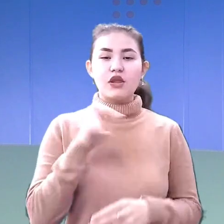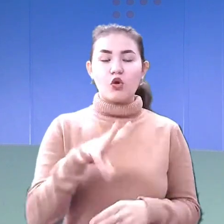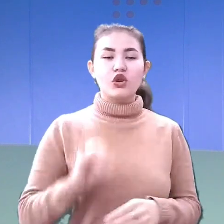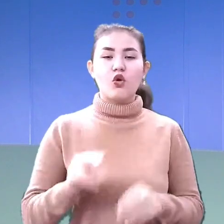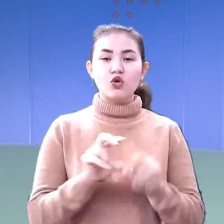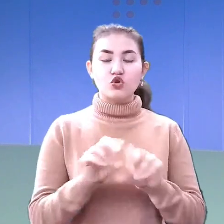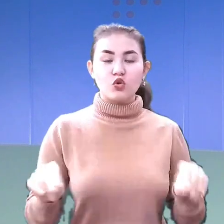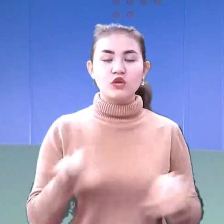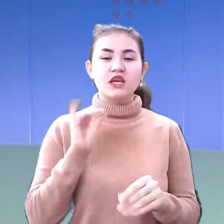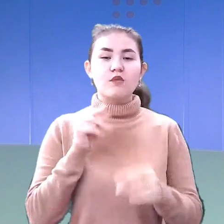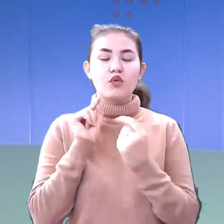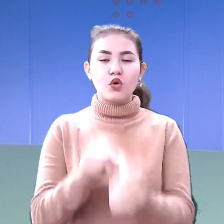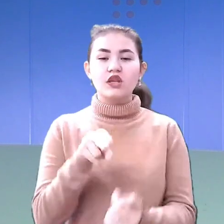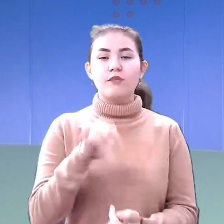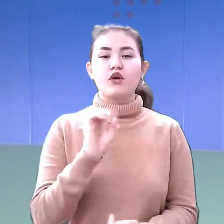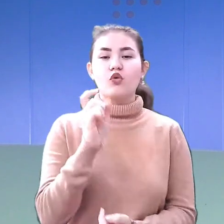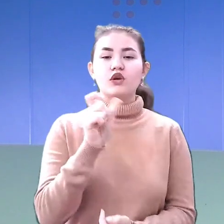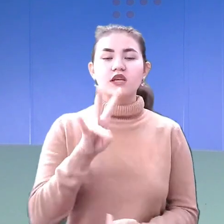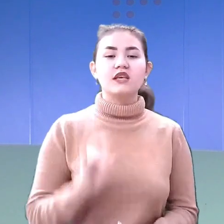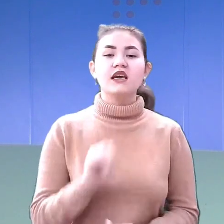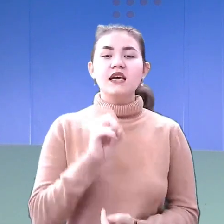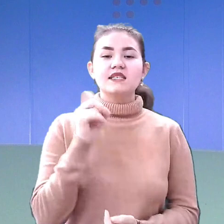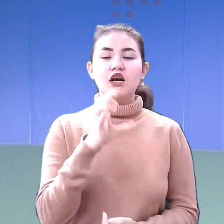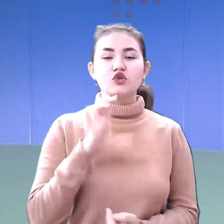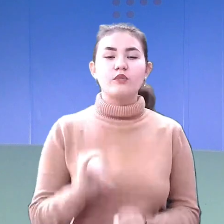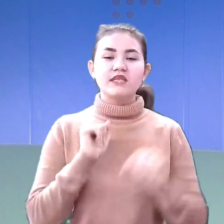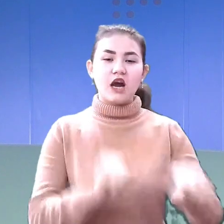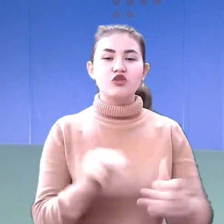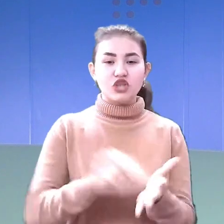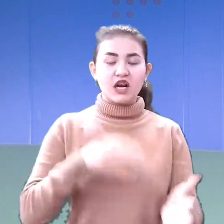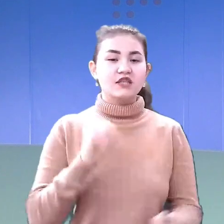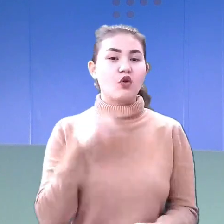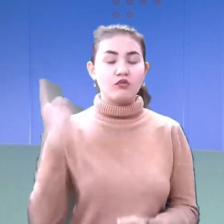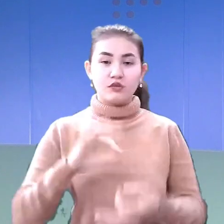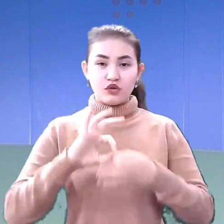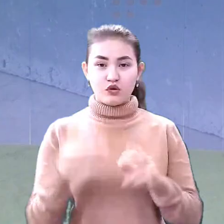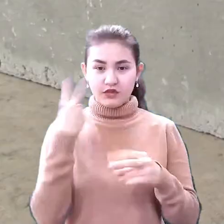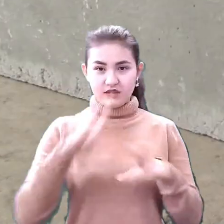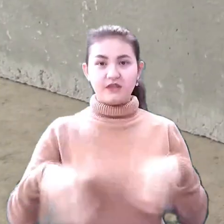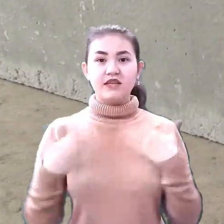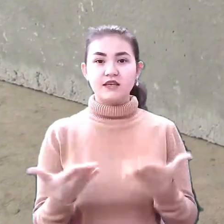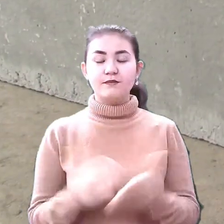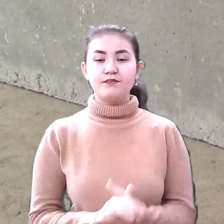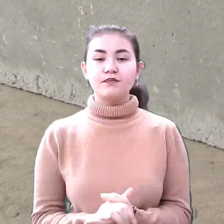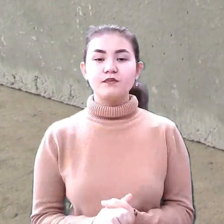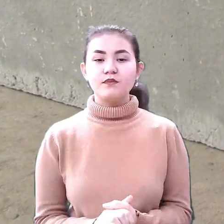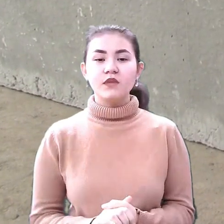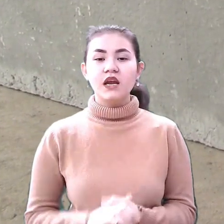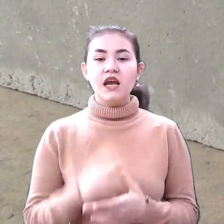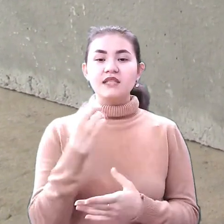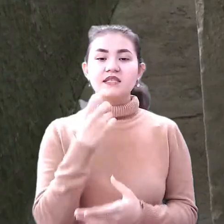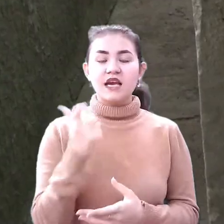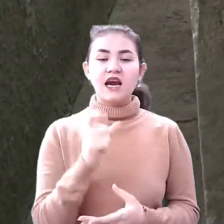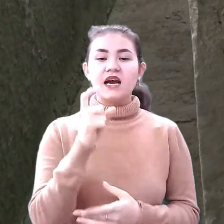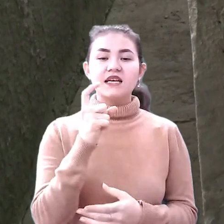протипіхотних засобів для захисту Черкас та області. Подробиці у Вікторії Будовіцької. У цеху залізобетонних